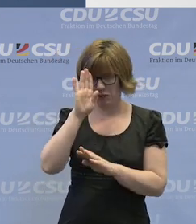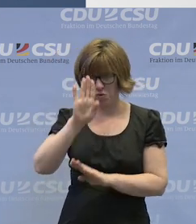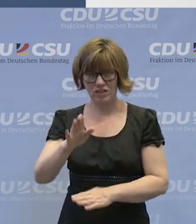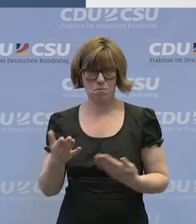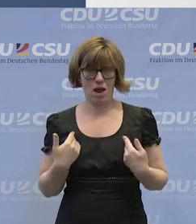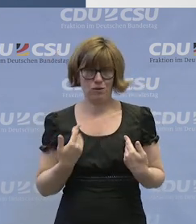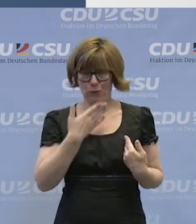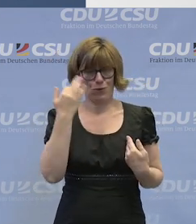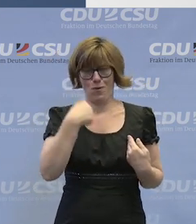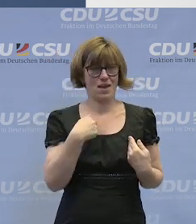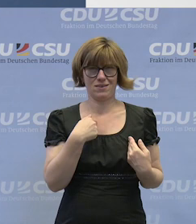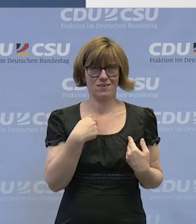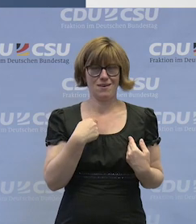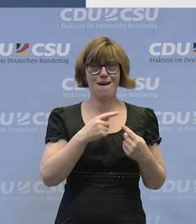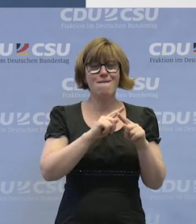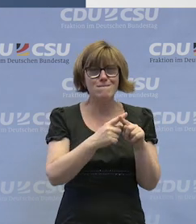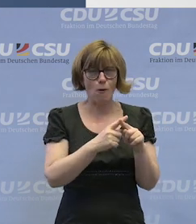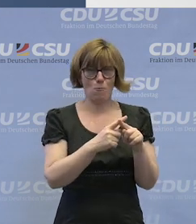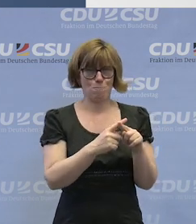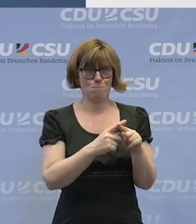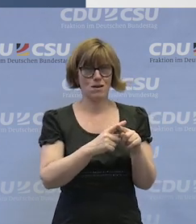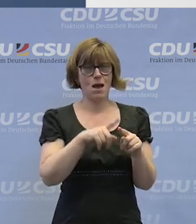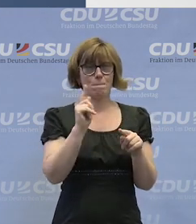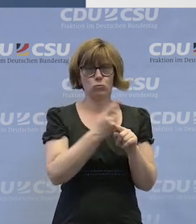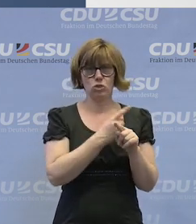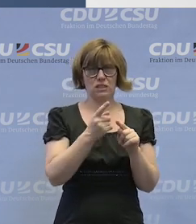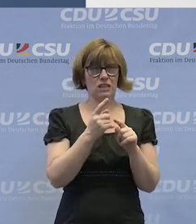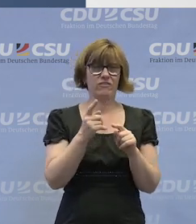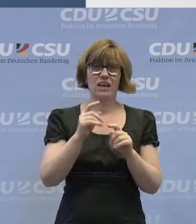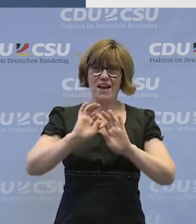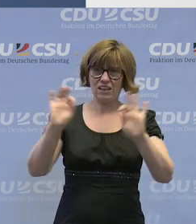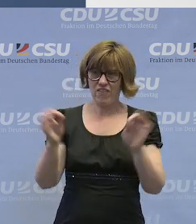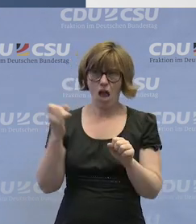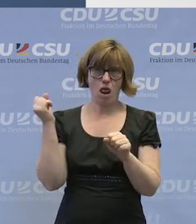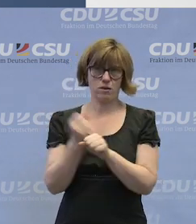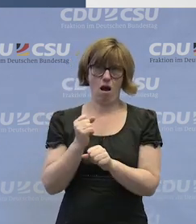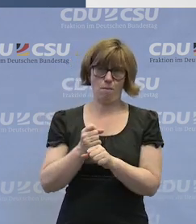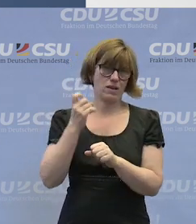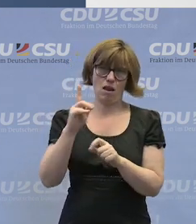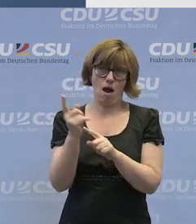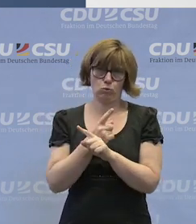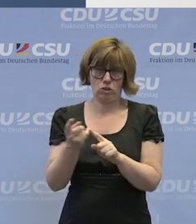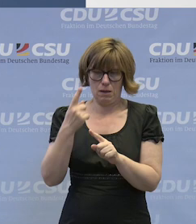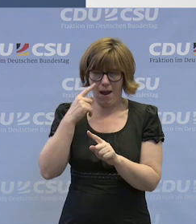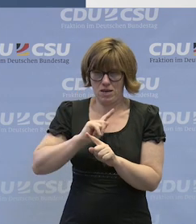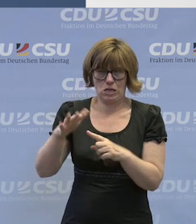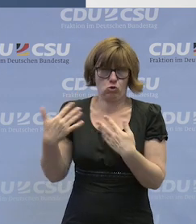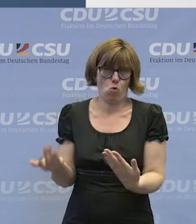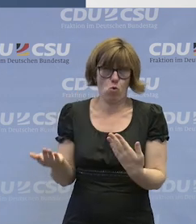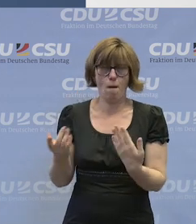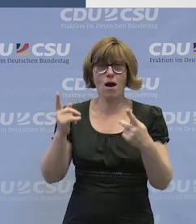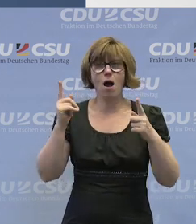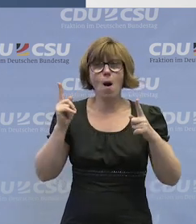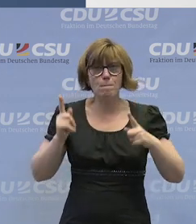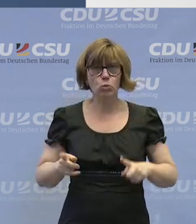mitgenommen habe, weil ich denke, man muss jetzt natürlich nicht sehr gefährliche Arbeit, so was natürlich nicht gemeint, aber ich denke, man